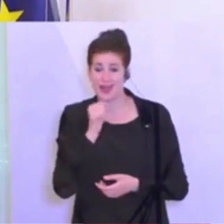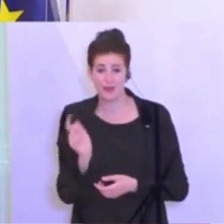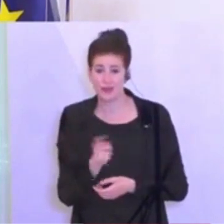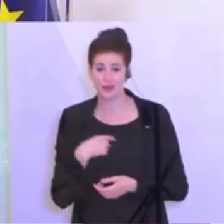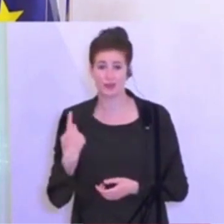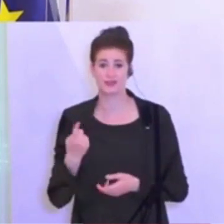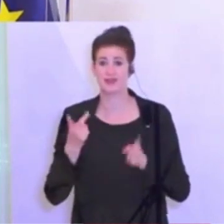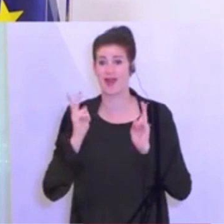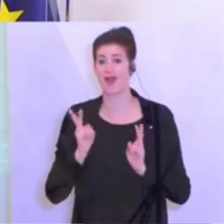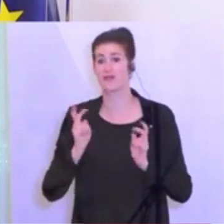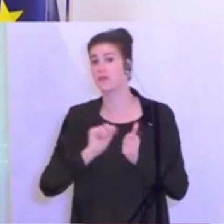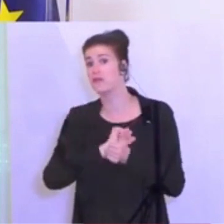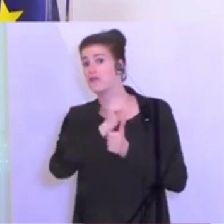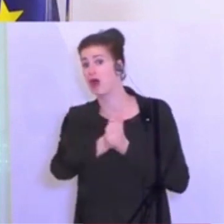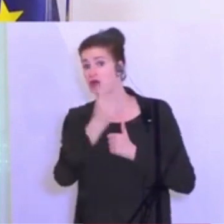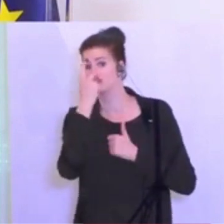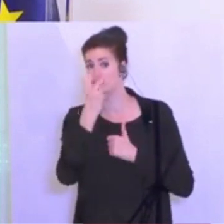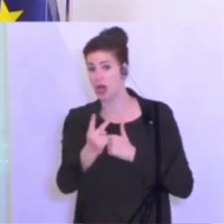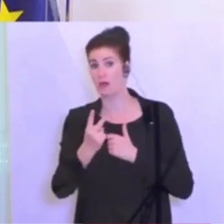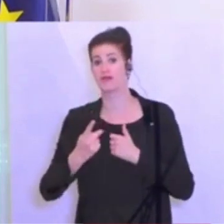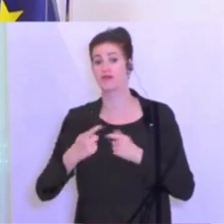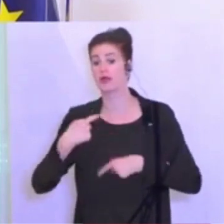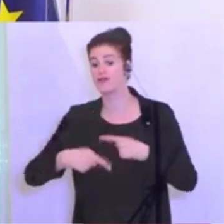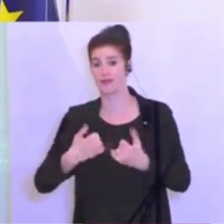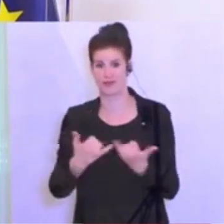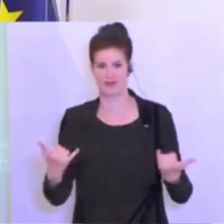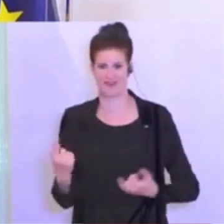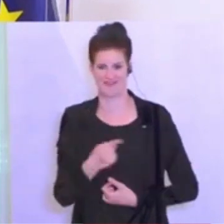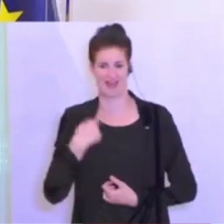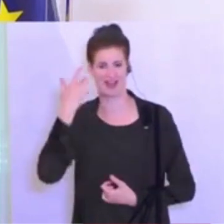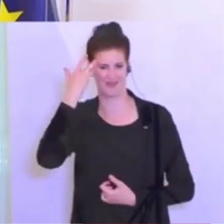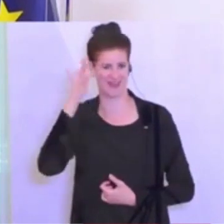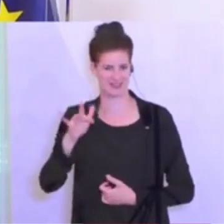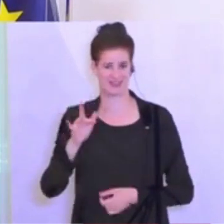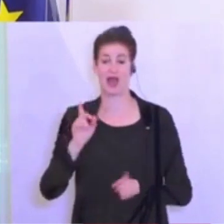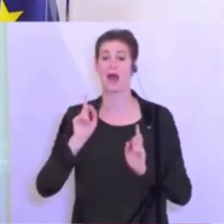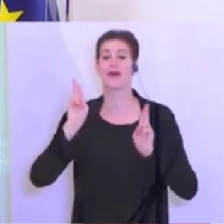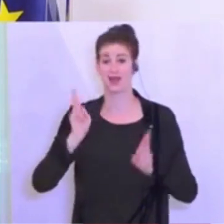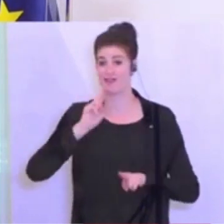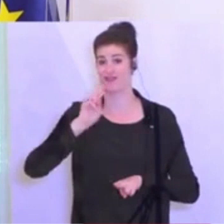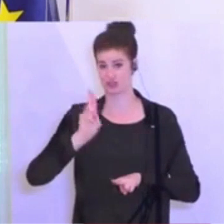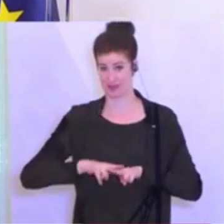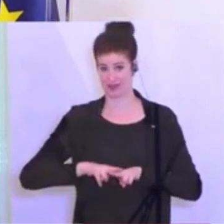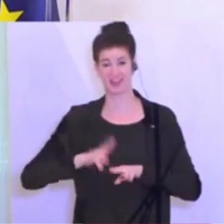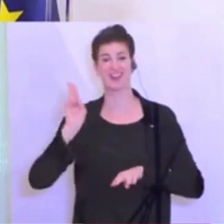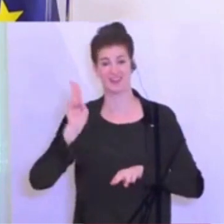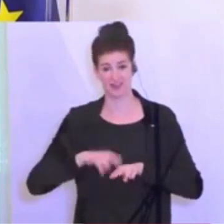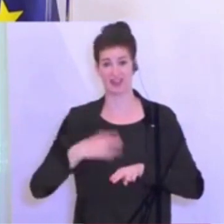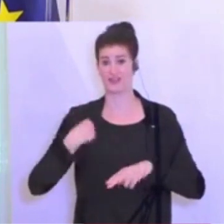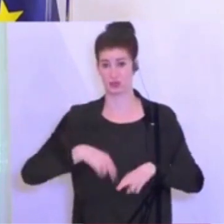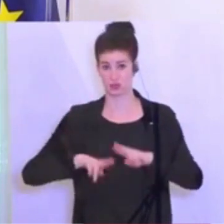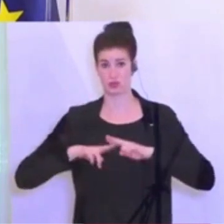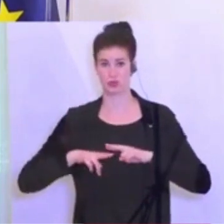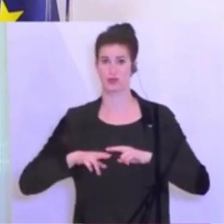prophezeien, wie sich die Situation in den nächsten Monaten entwickeln wird. Was wir ihnen versprechen können, ist, wenn es notwendig ist, härtere Maßnahmen zu